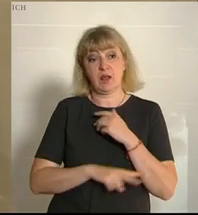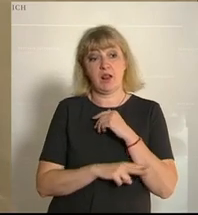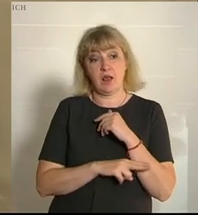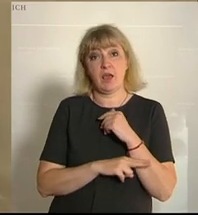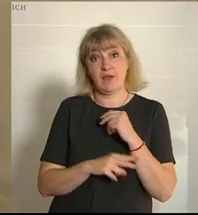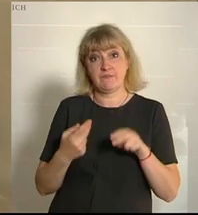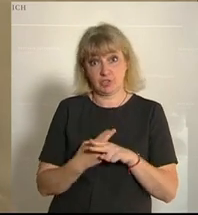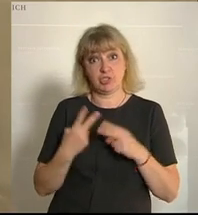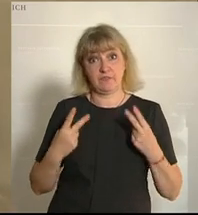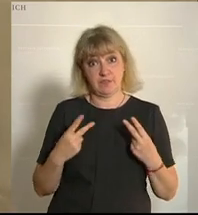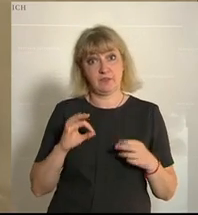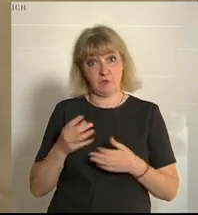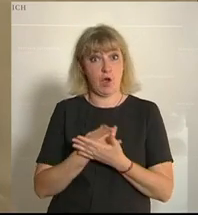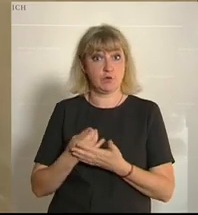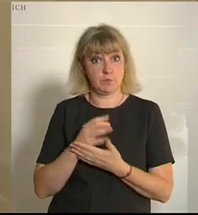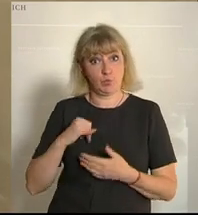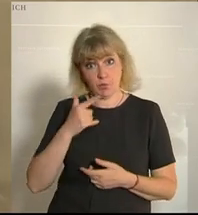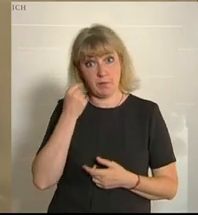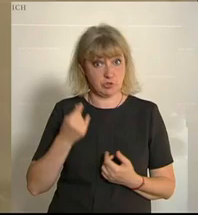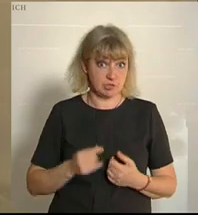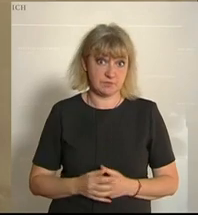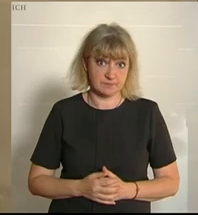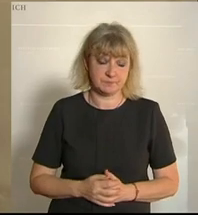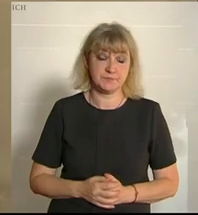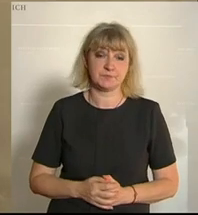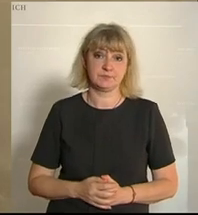Lehrwerkstätten für die Ausbildung von jungen Menschen leisten.